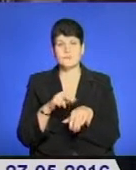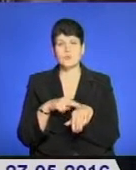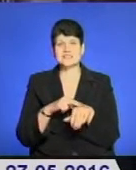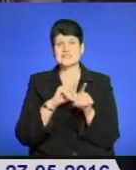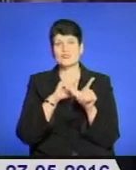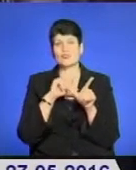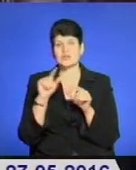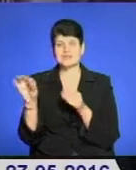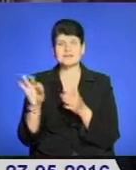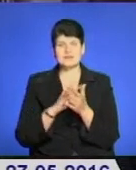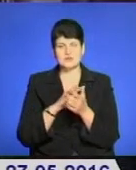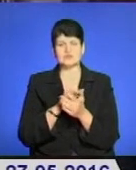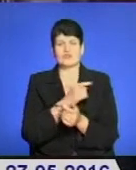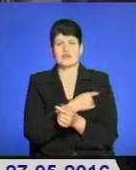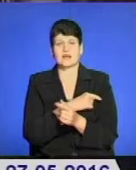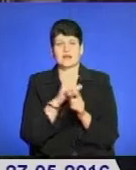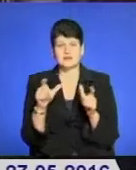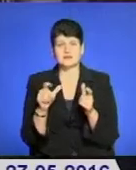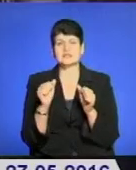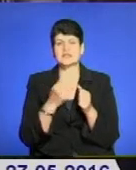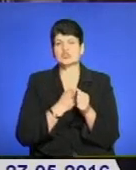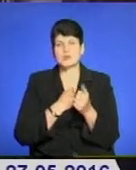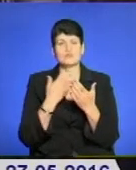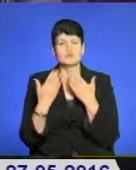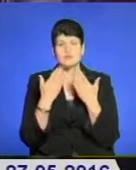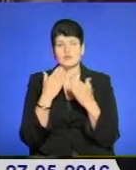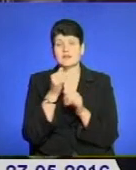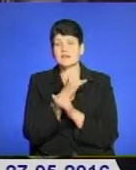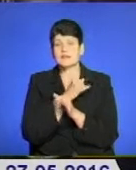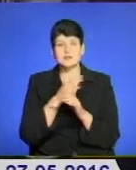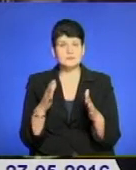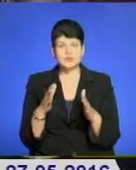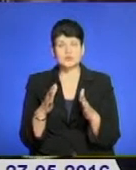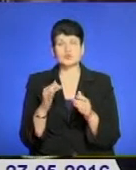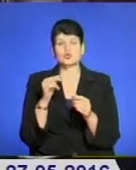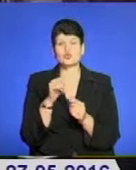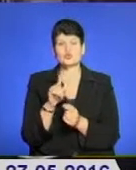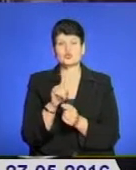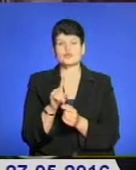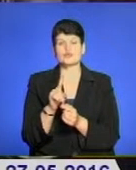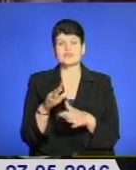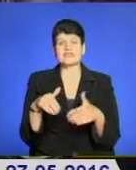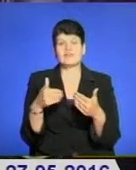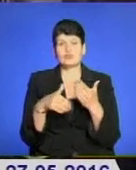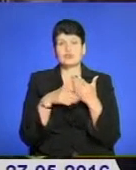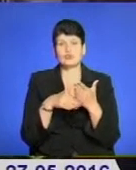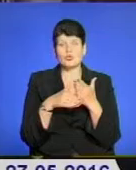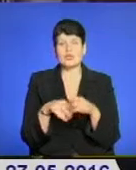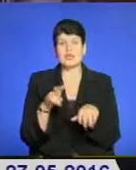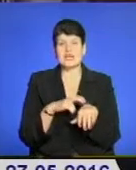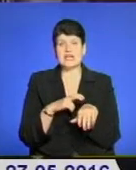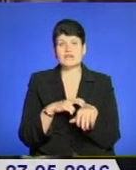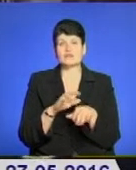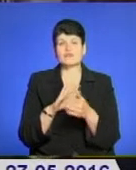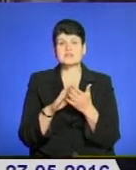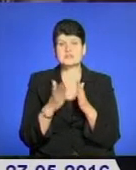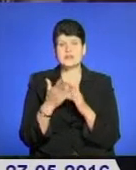зразу ж в лікувальний заклад. На жаль, поспілкуватися з Віталієм ми не змогли, тому що йому надавали допомогу лікарів. Він був в стані,